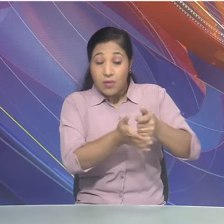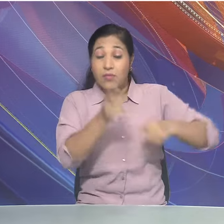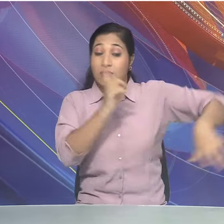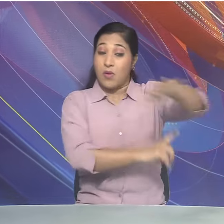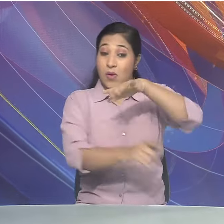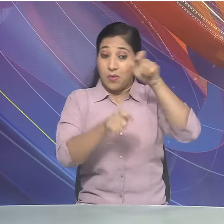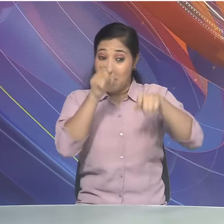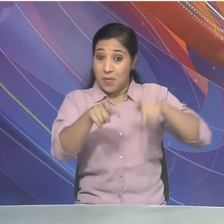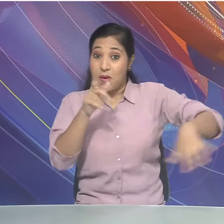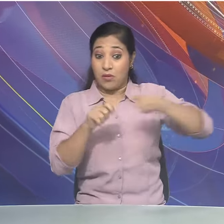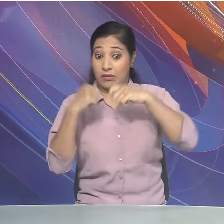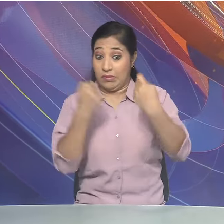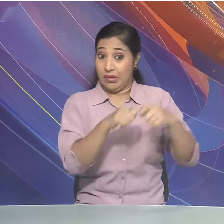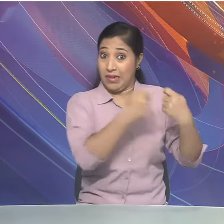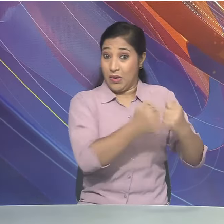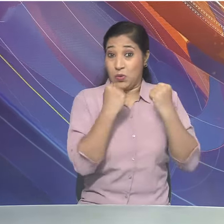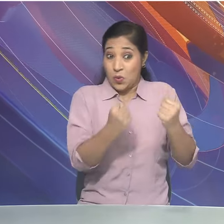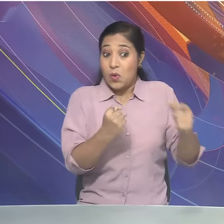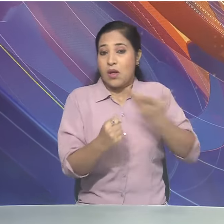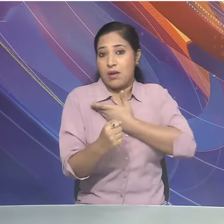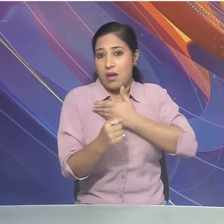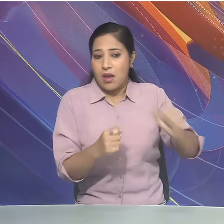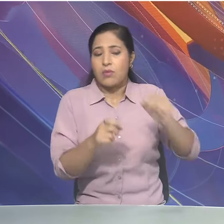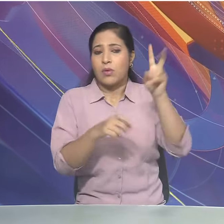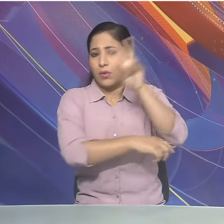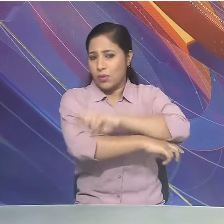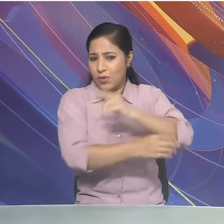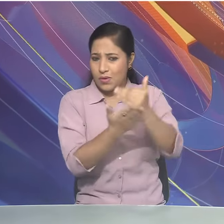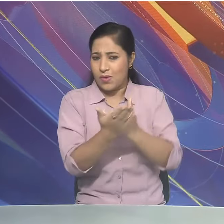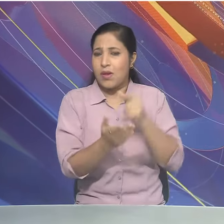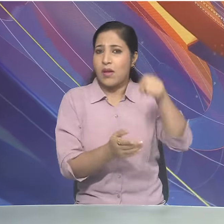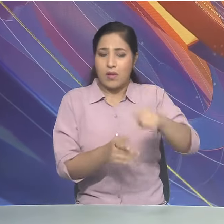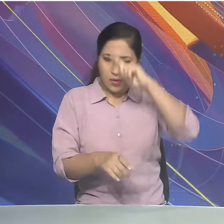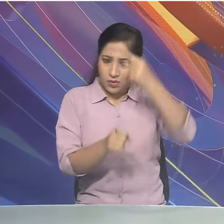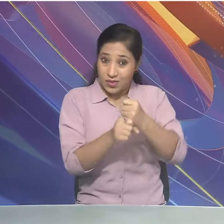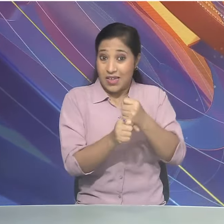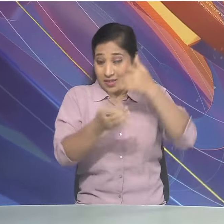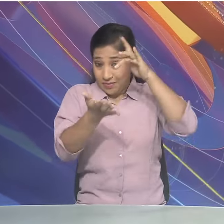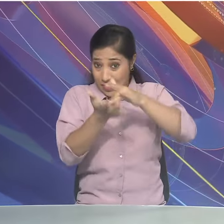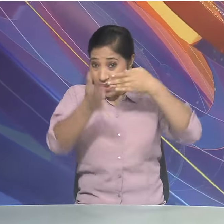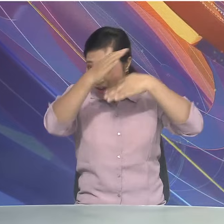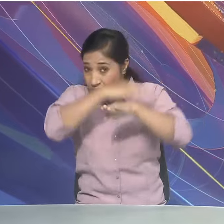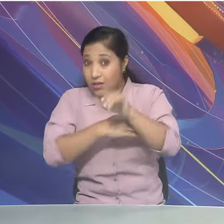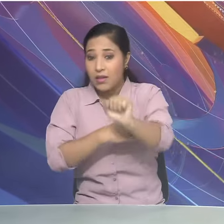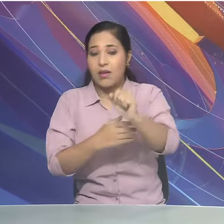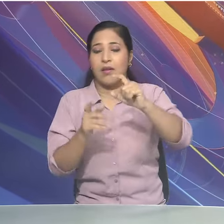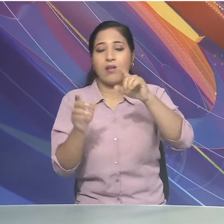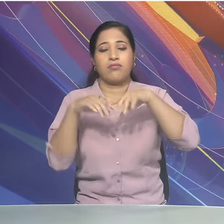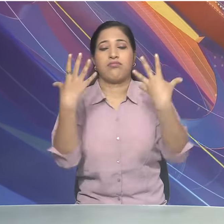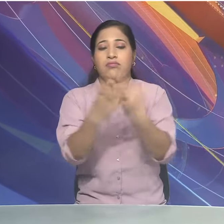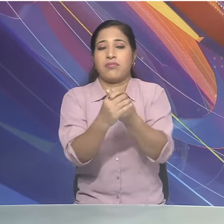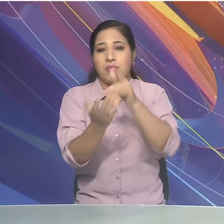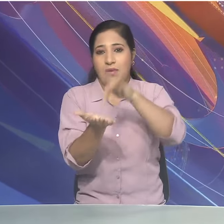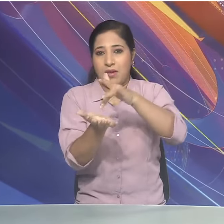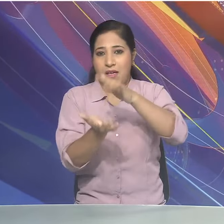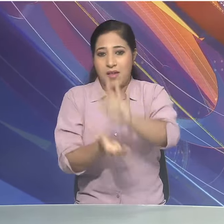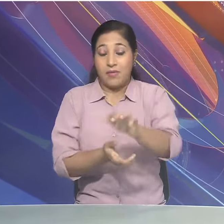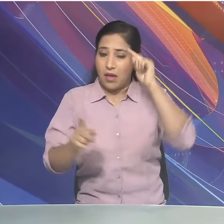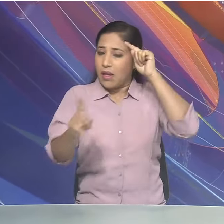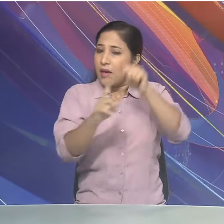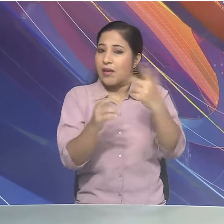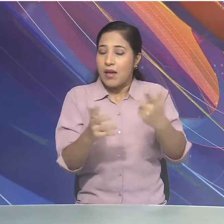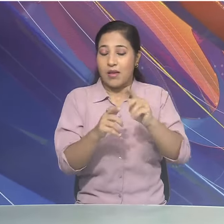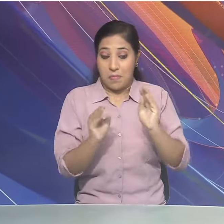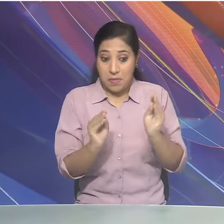को आगे बढ़ाते हुए इस दो दिवसीय सम्मेलन का आयुजन गुजरात के एकता नगर में हो रहा है इसका लक्ष